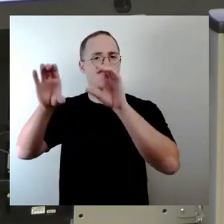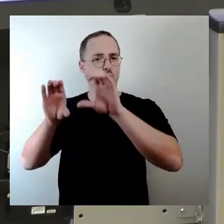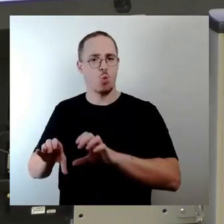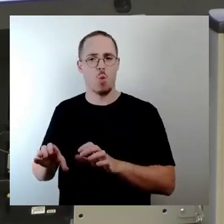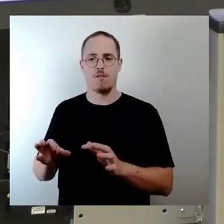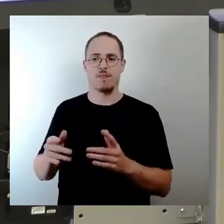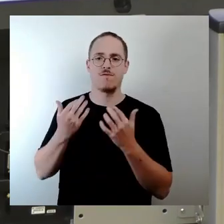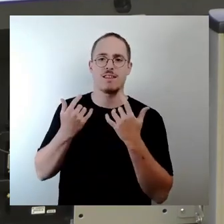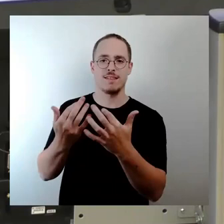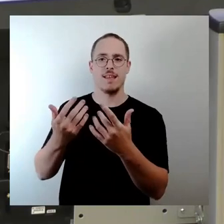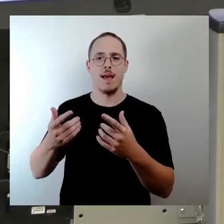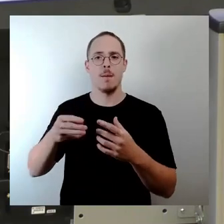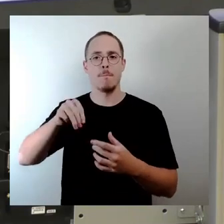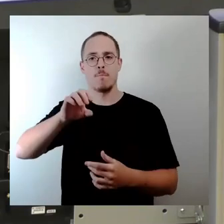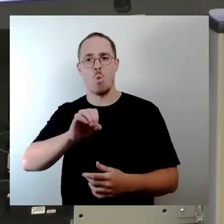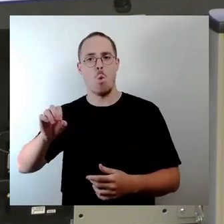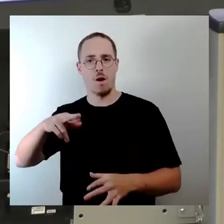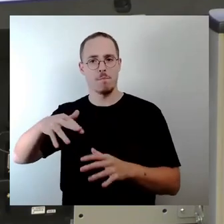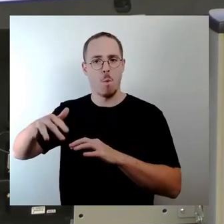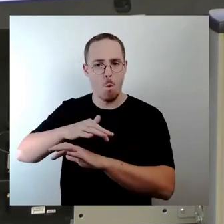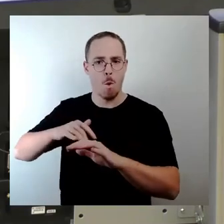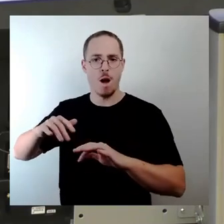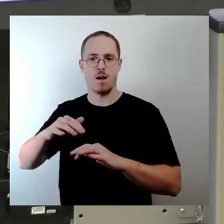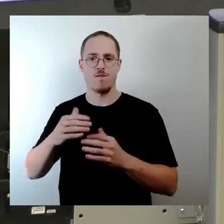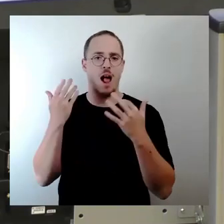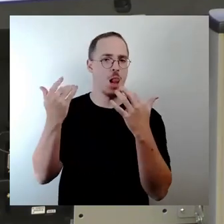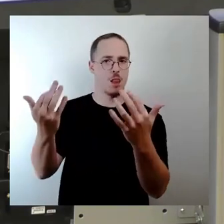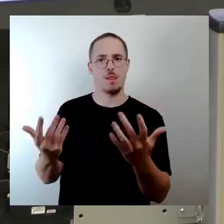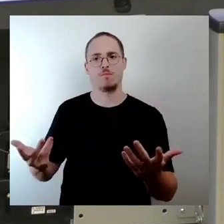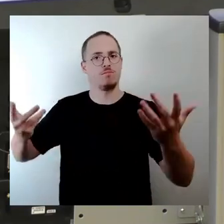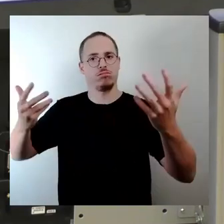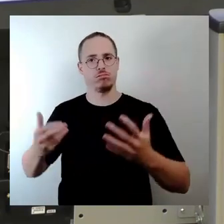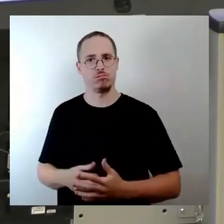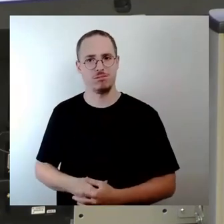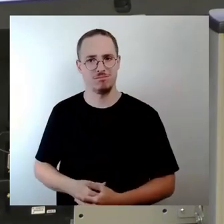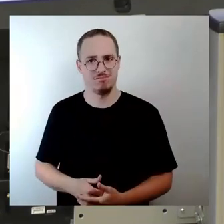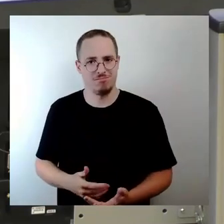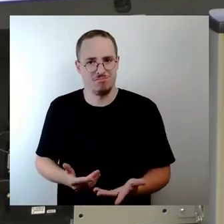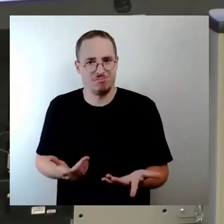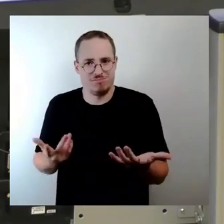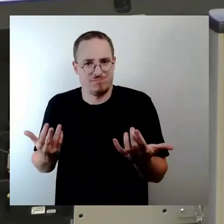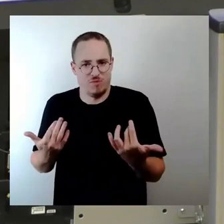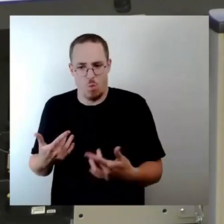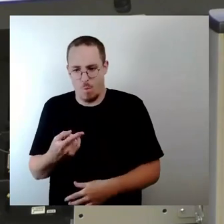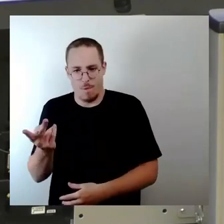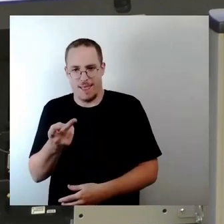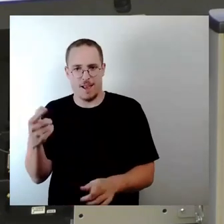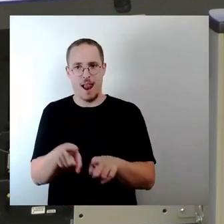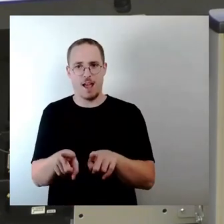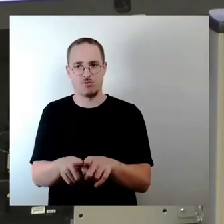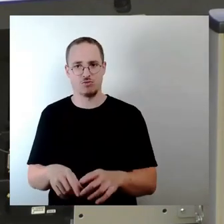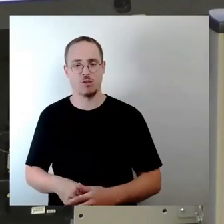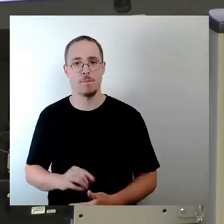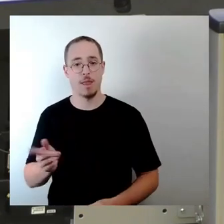äquivalent. Ich habe auch persönlich mit der Landesdirektion telefoniert und habe mich erkundigt, inwiefern Möglichkeiten bestehen, solche Dinge auch umzuändern,